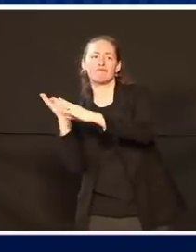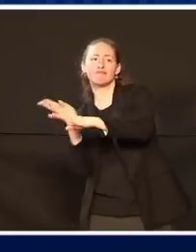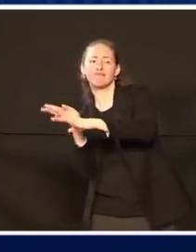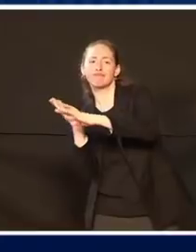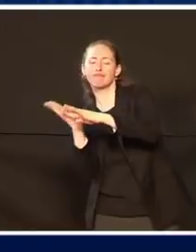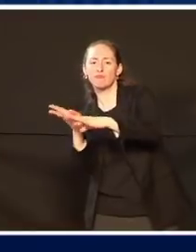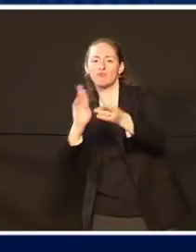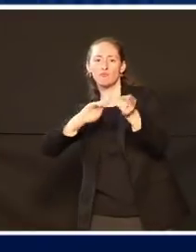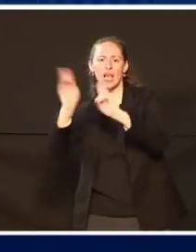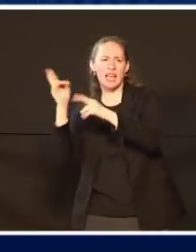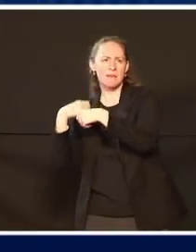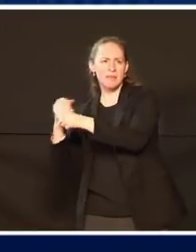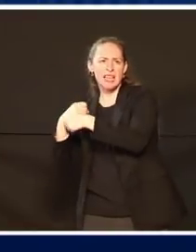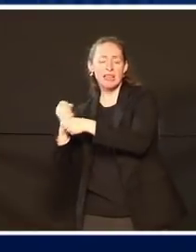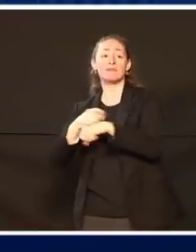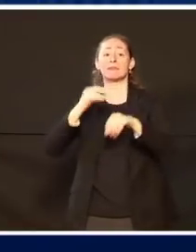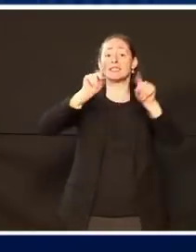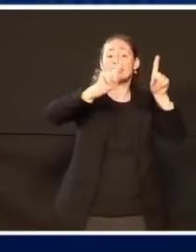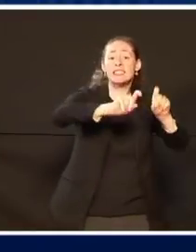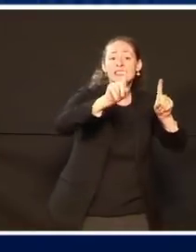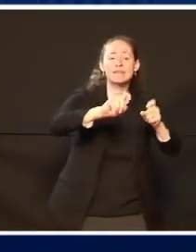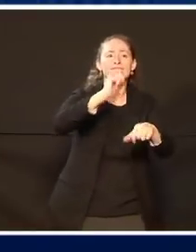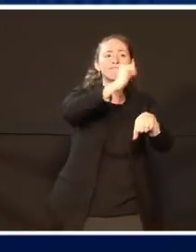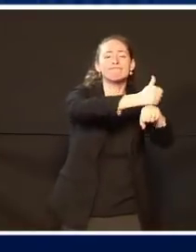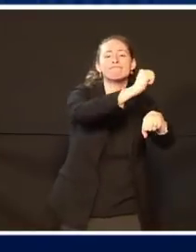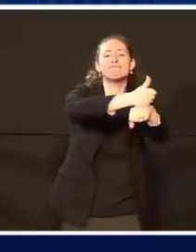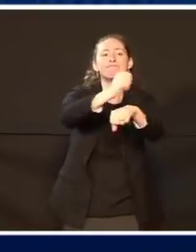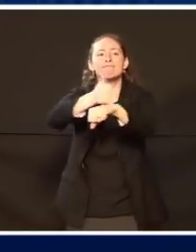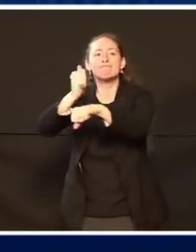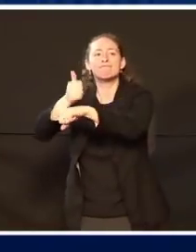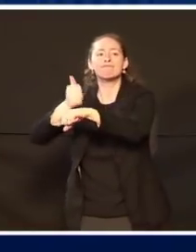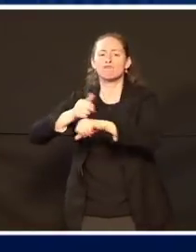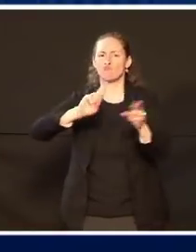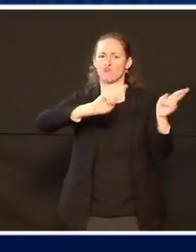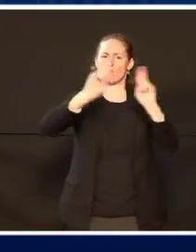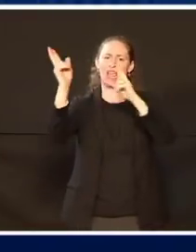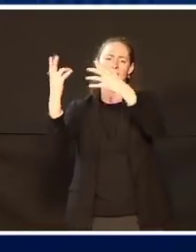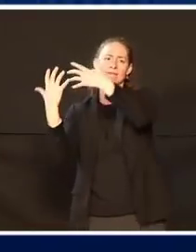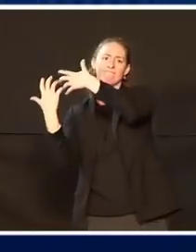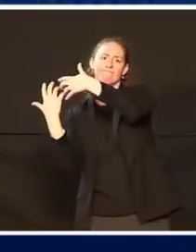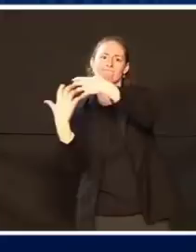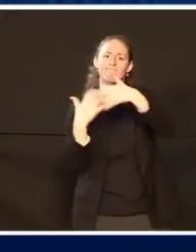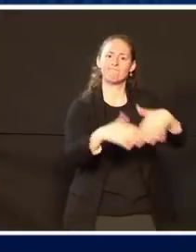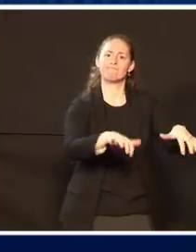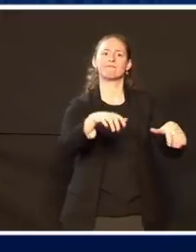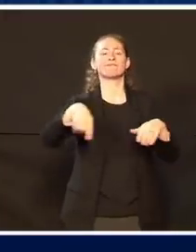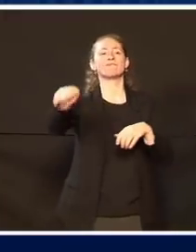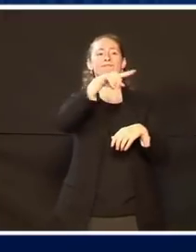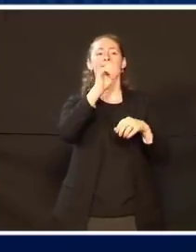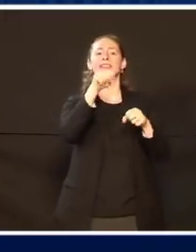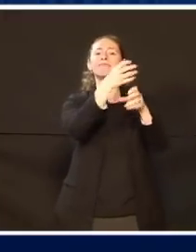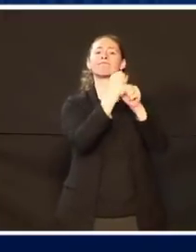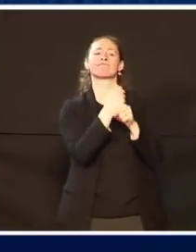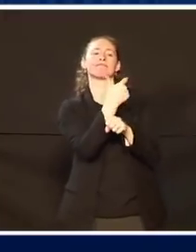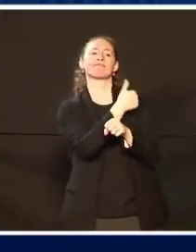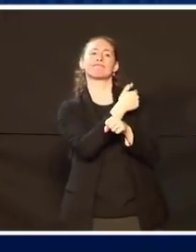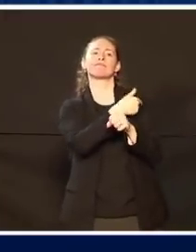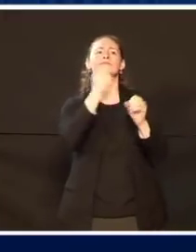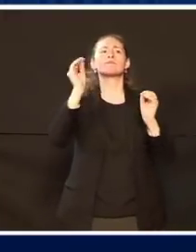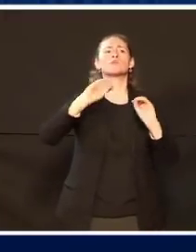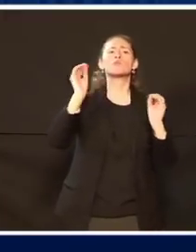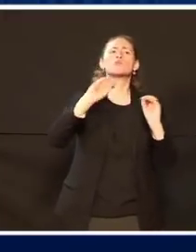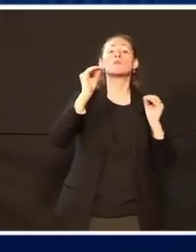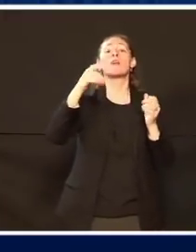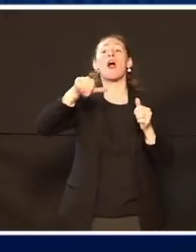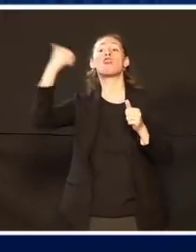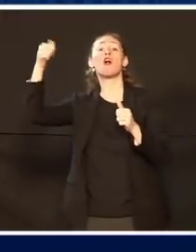Menschen schnell zu impfen. Es gibt einfach nichts Wichtigeres, als dass wir die Ressourcen bekommen, die wir